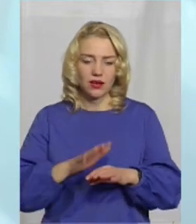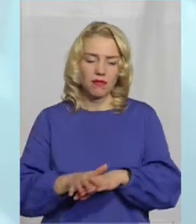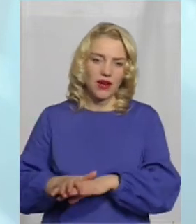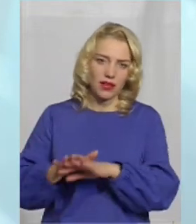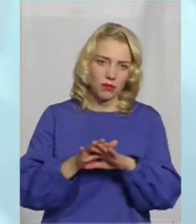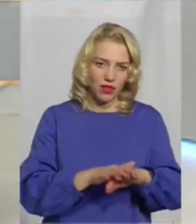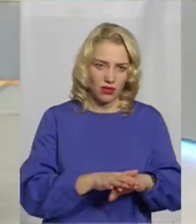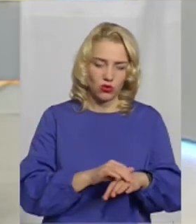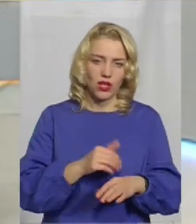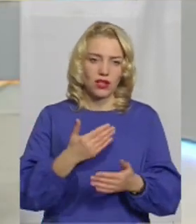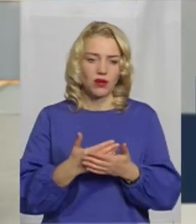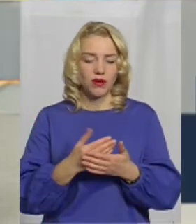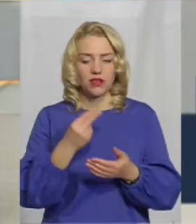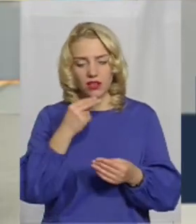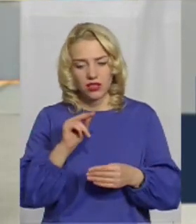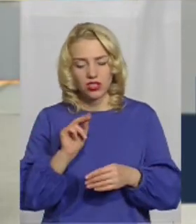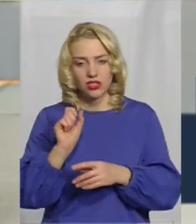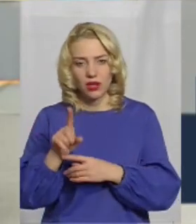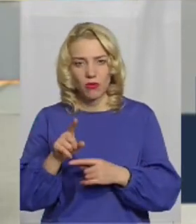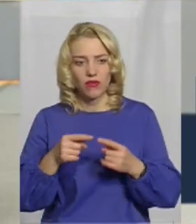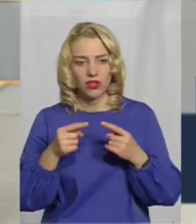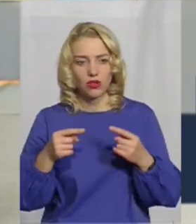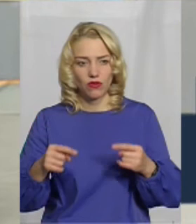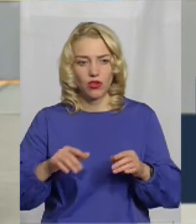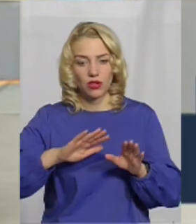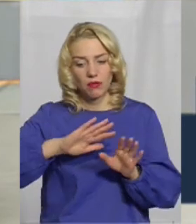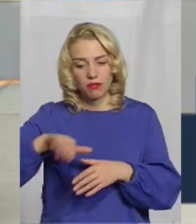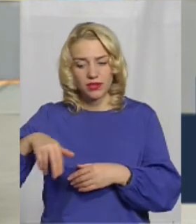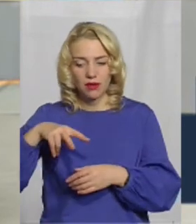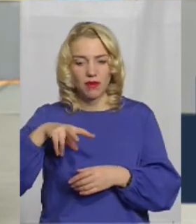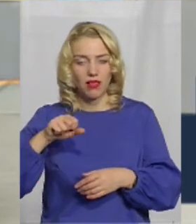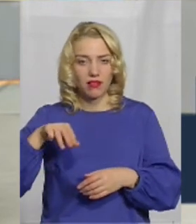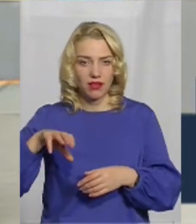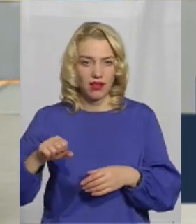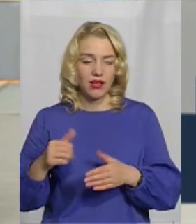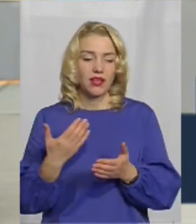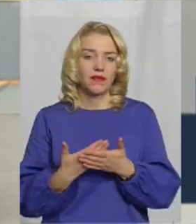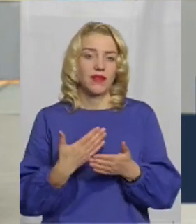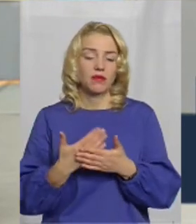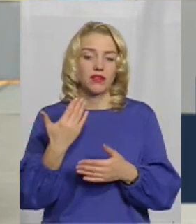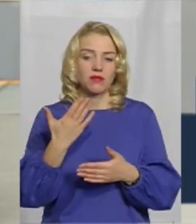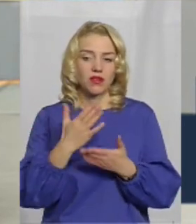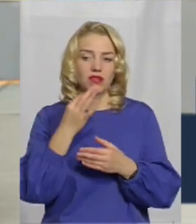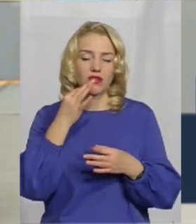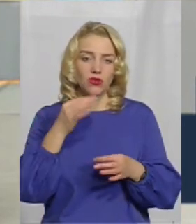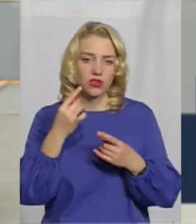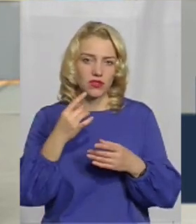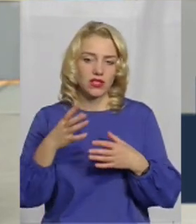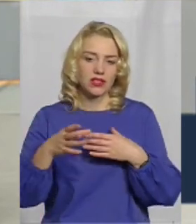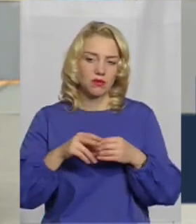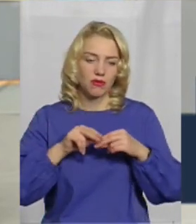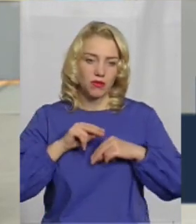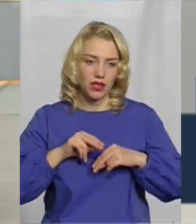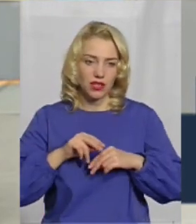не перераховувати кошти, краще замовити товар післяплатою. Звичайно, якщо ви там вже маєте великий досвід співпраці з цим